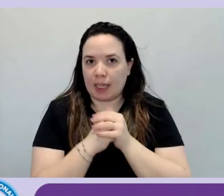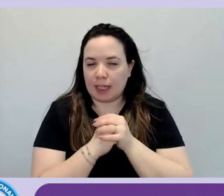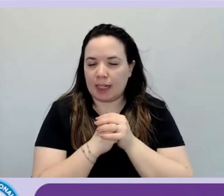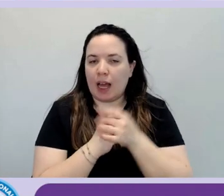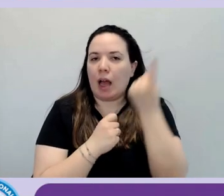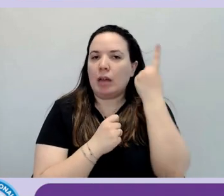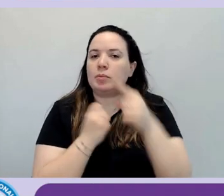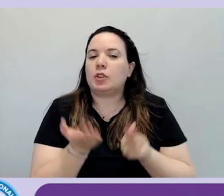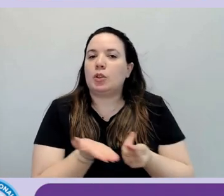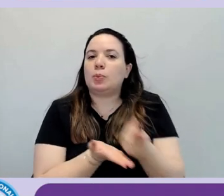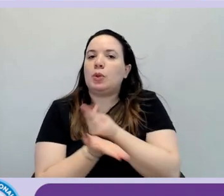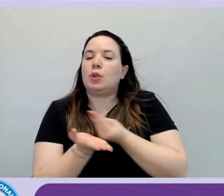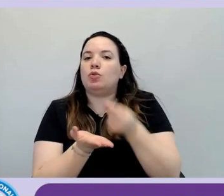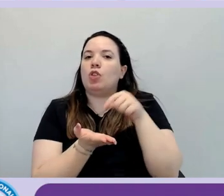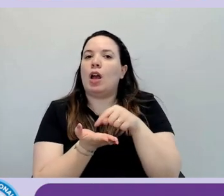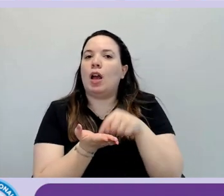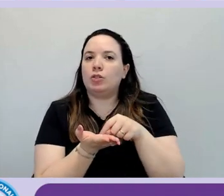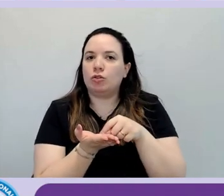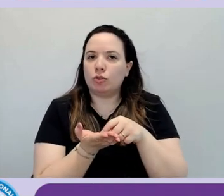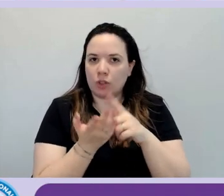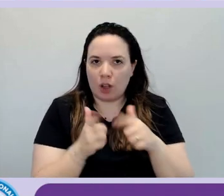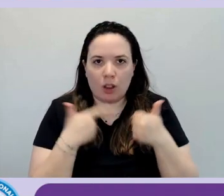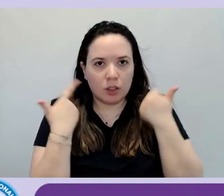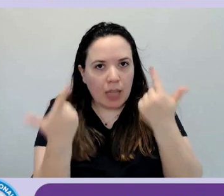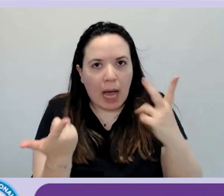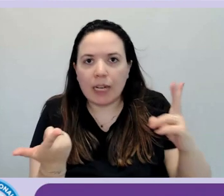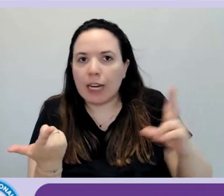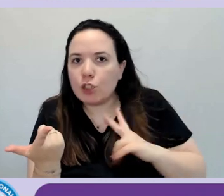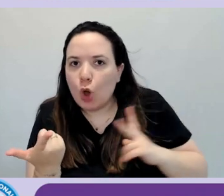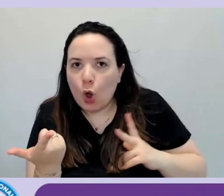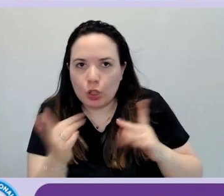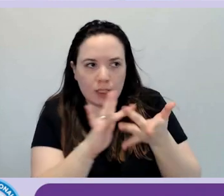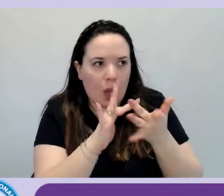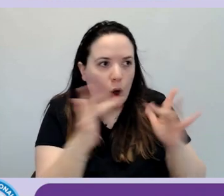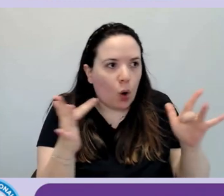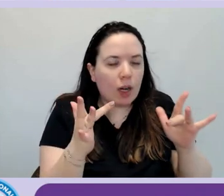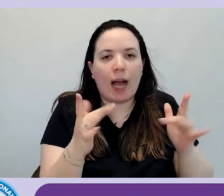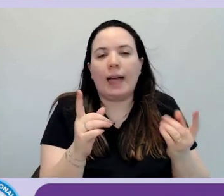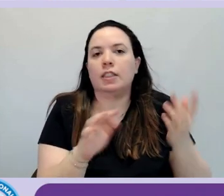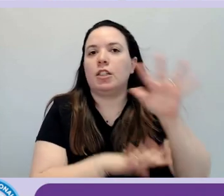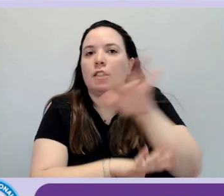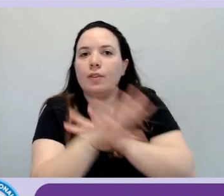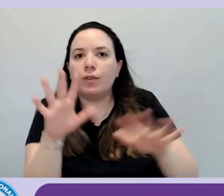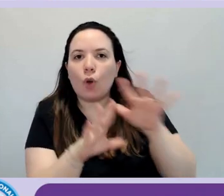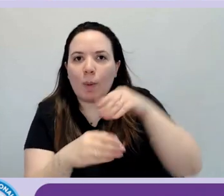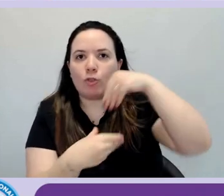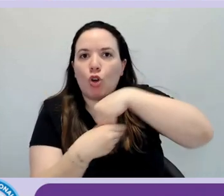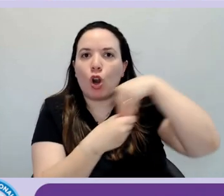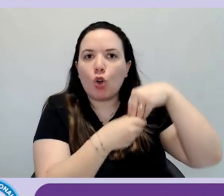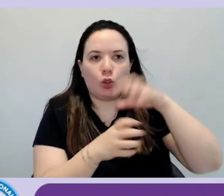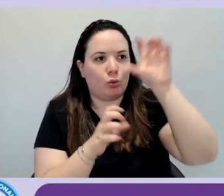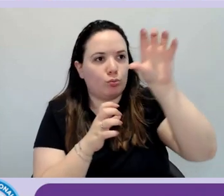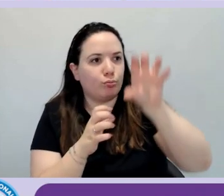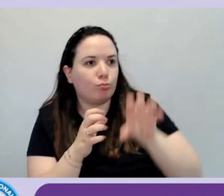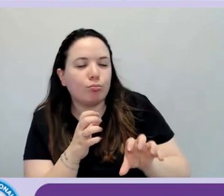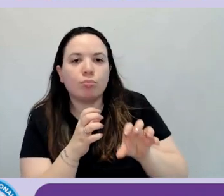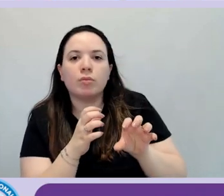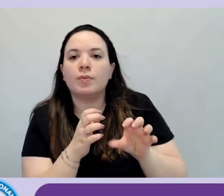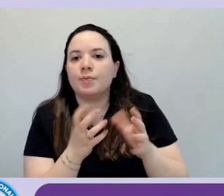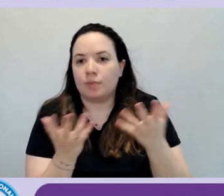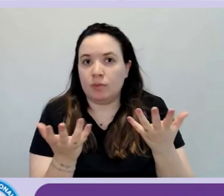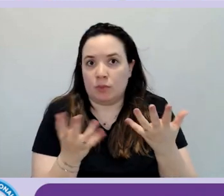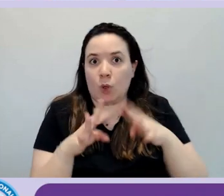offre risorse online, contenuti per prendere, sono stati fatti dei